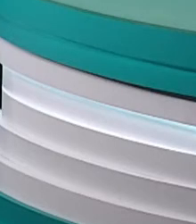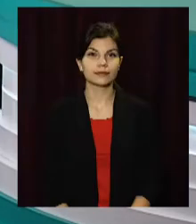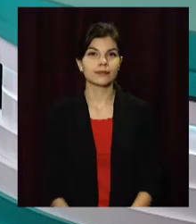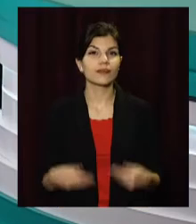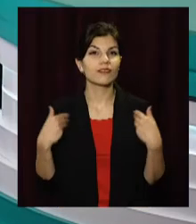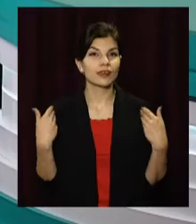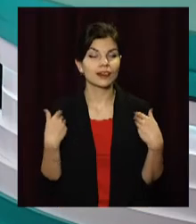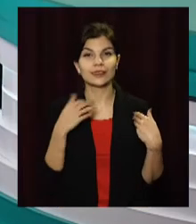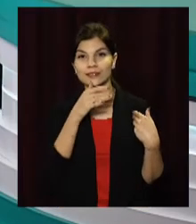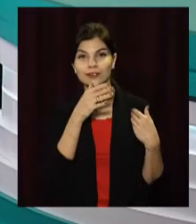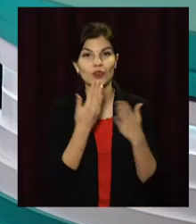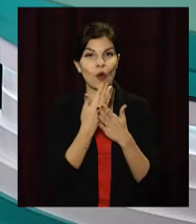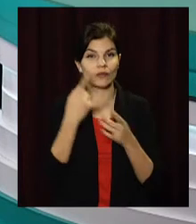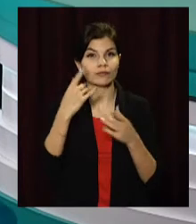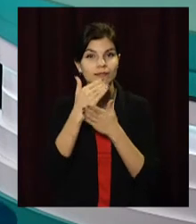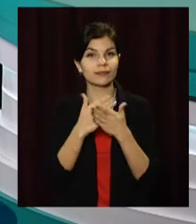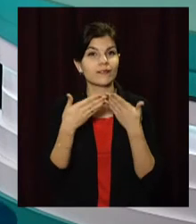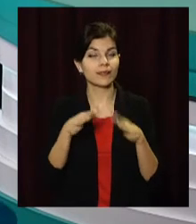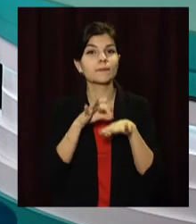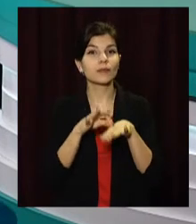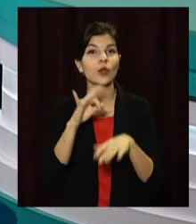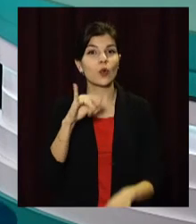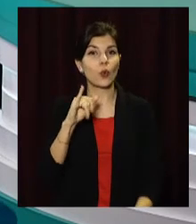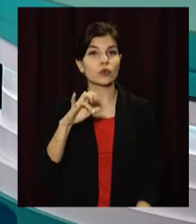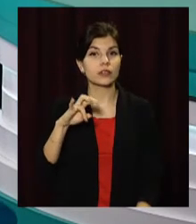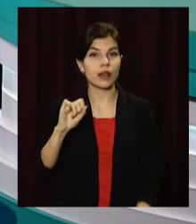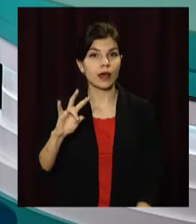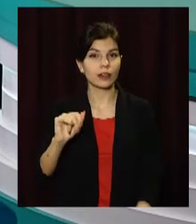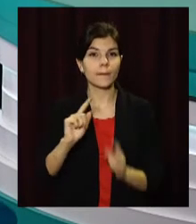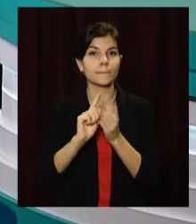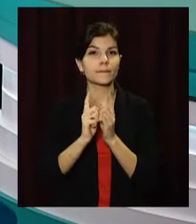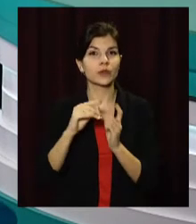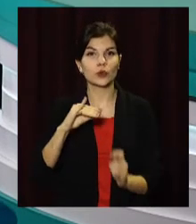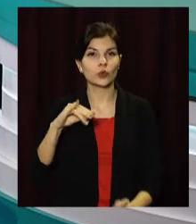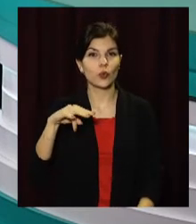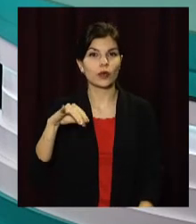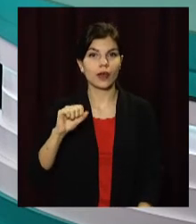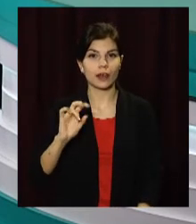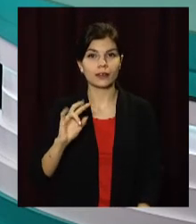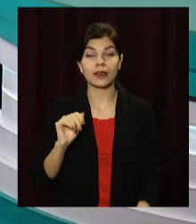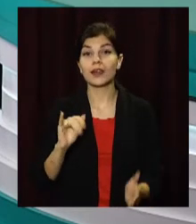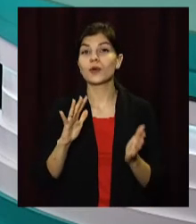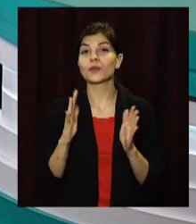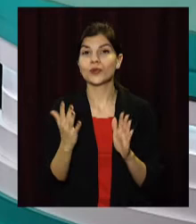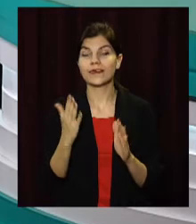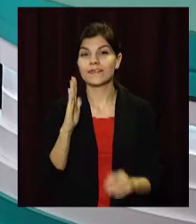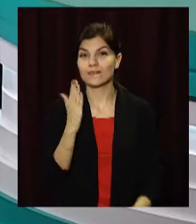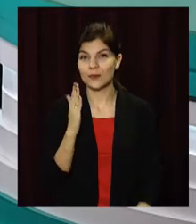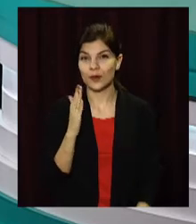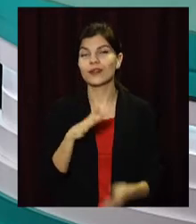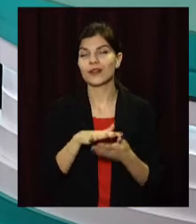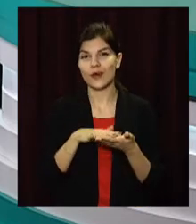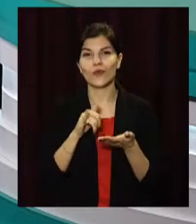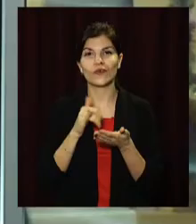Вітаю, час новин на відкритому. У студії Руслана Козиряцька та сурдоперекладачка Юліана Пуговки. Найпро події вівторка.